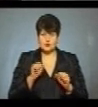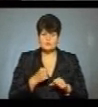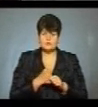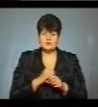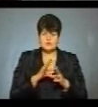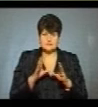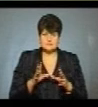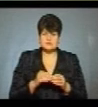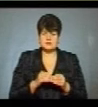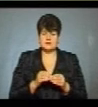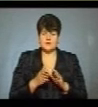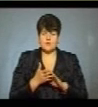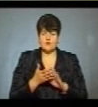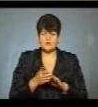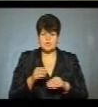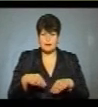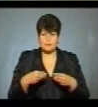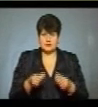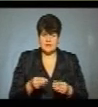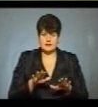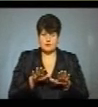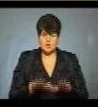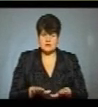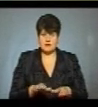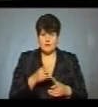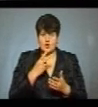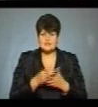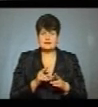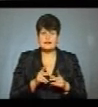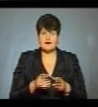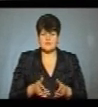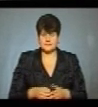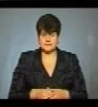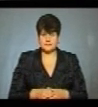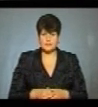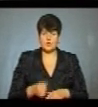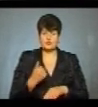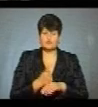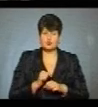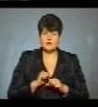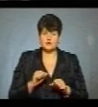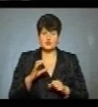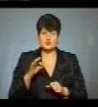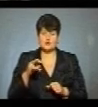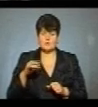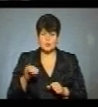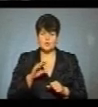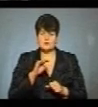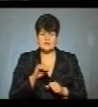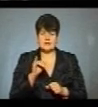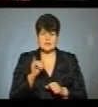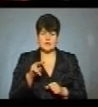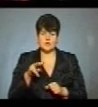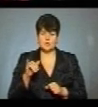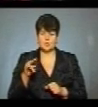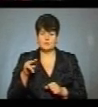все треба було в ручки подати, поставити, показати як це. Головну героїню казки «Соломійку» озвучувала Ірина Лопійчук.